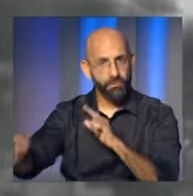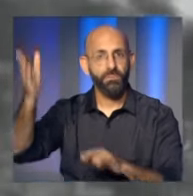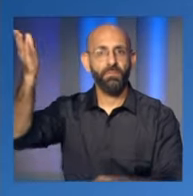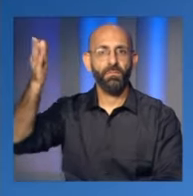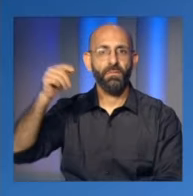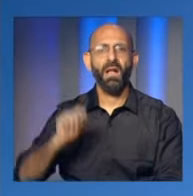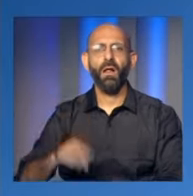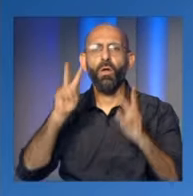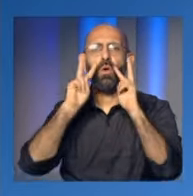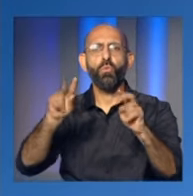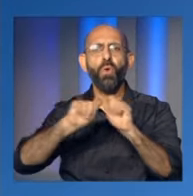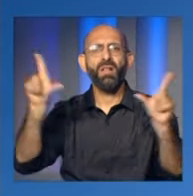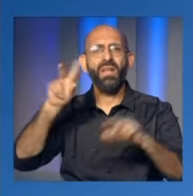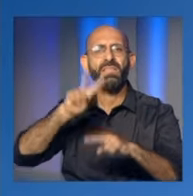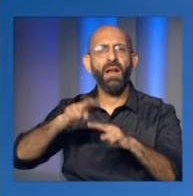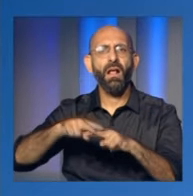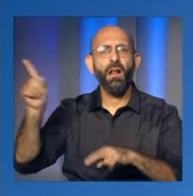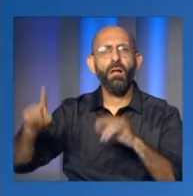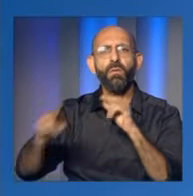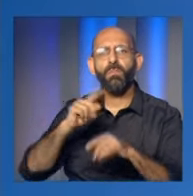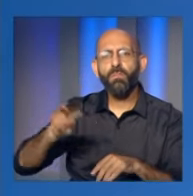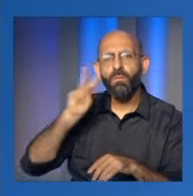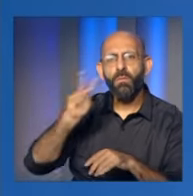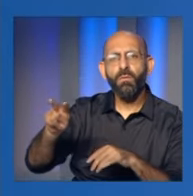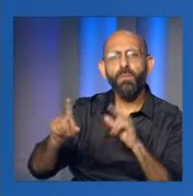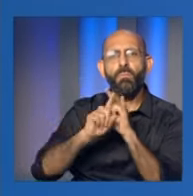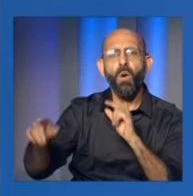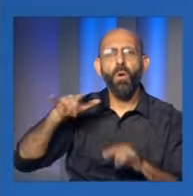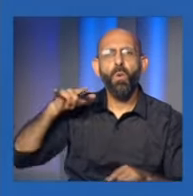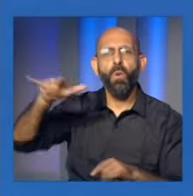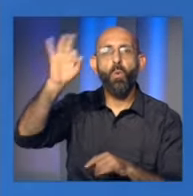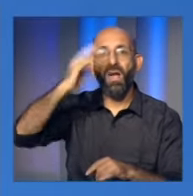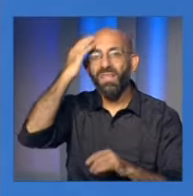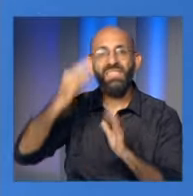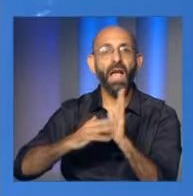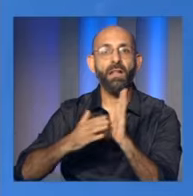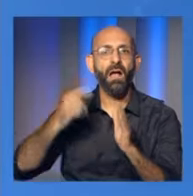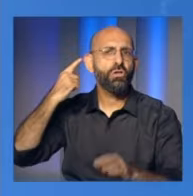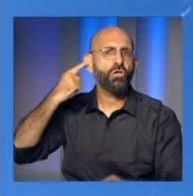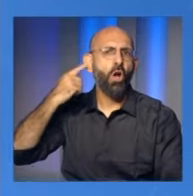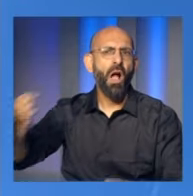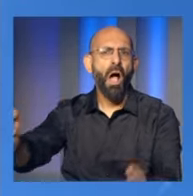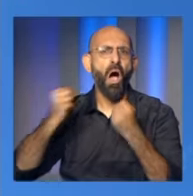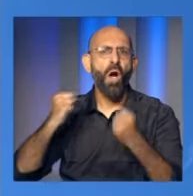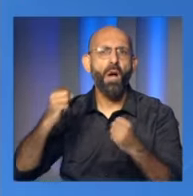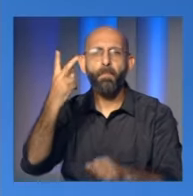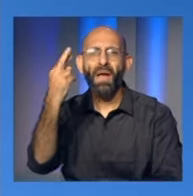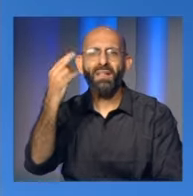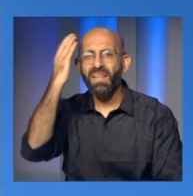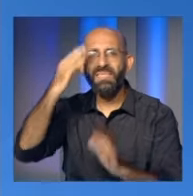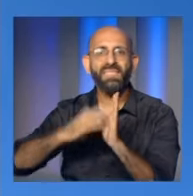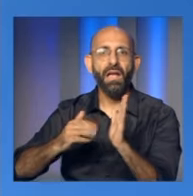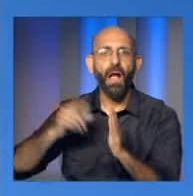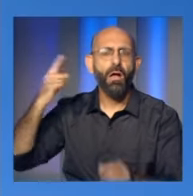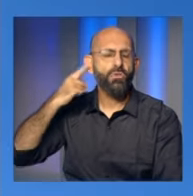الغربي الانتهاك العدواني الإسرائيلي بلغ صيدة حيث اخترق طيرانه جدار الصوت على علو منخفض في